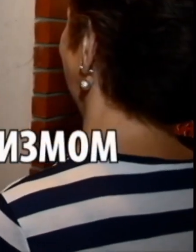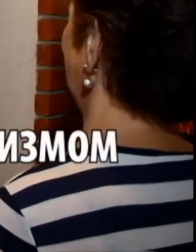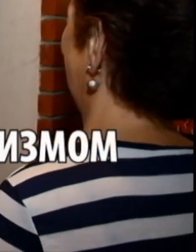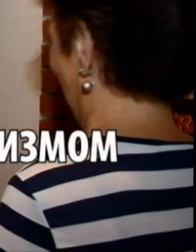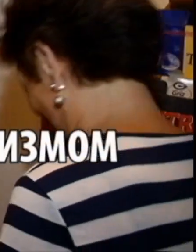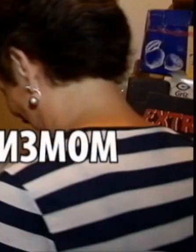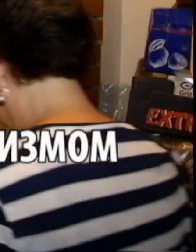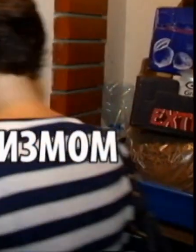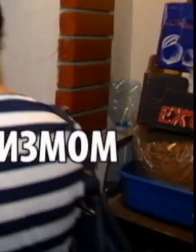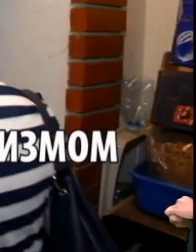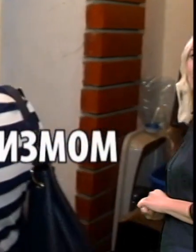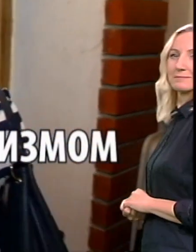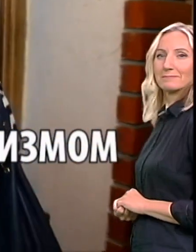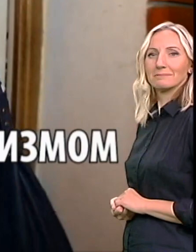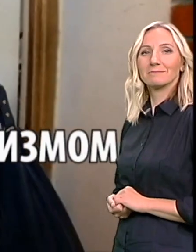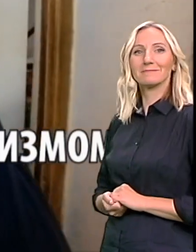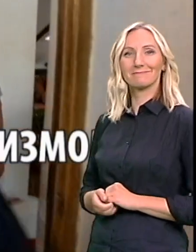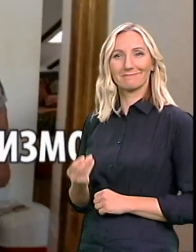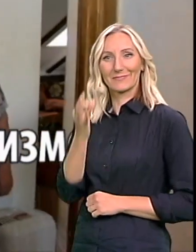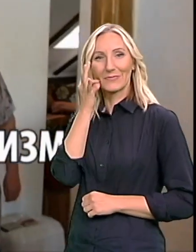Ovo je